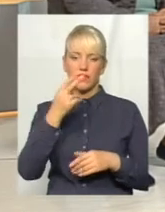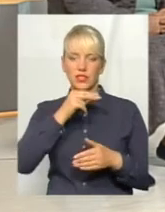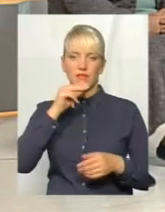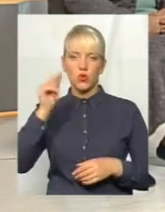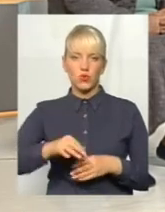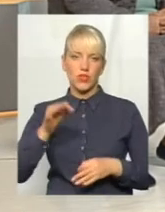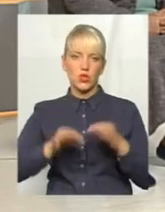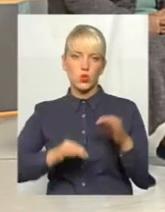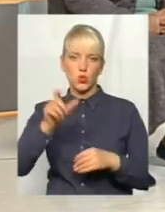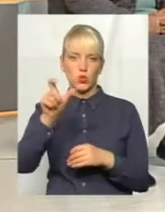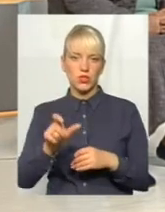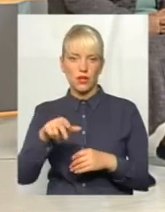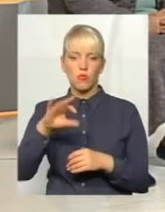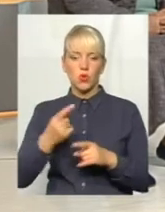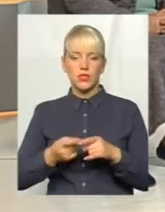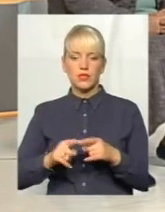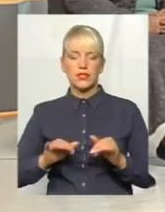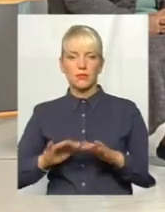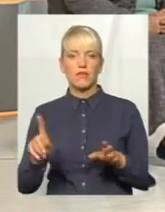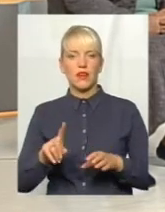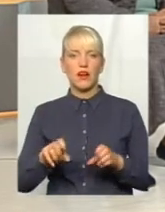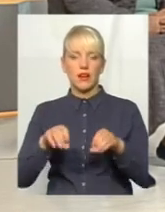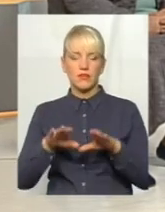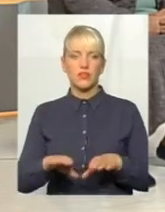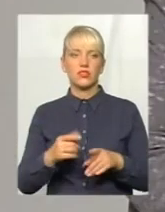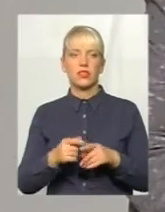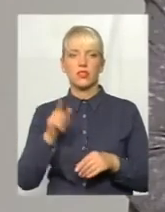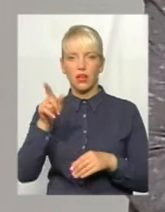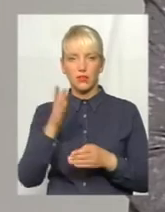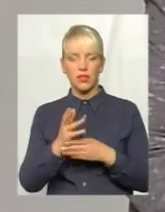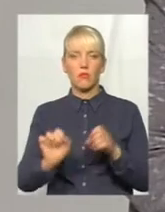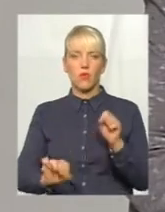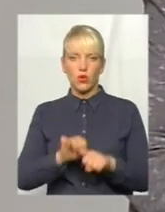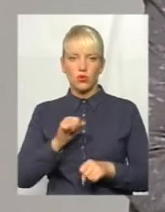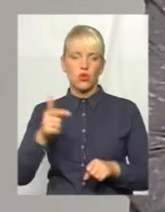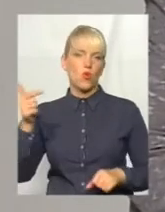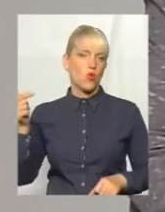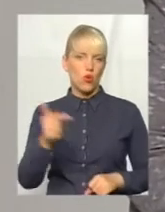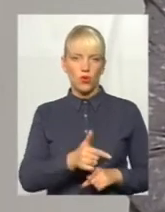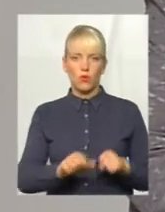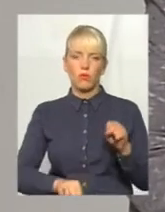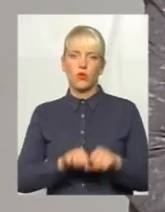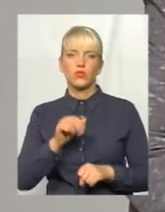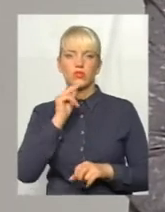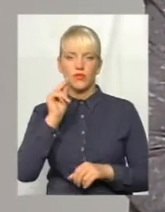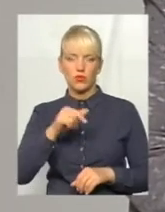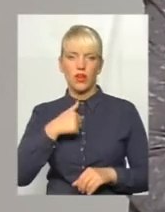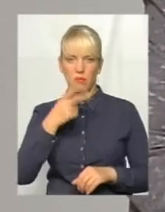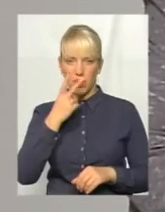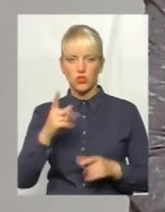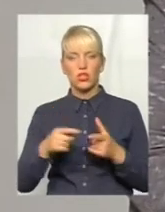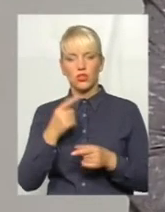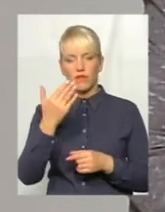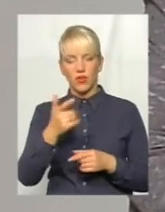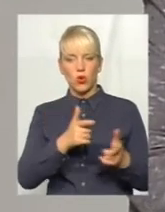судді по цій справі, яка винесла рішення? Він каже, що там є порушення, і грубі порушення, і звинувачення я бачу. Я кажу, чи ви готові